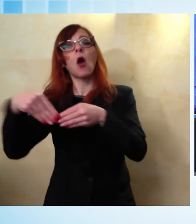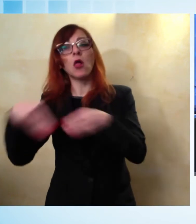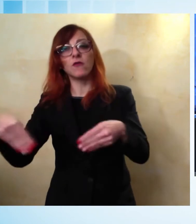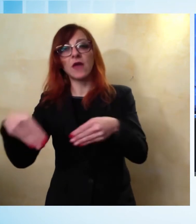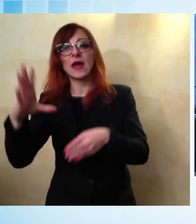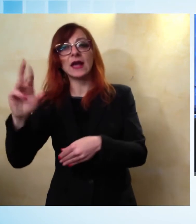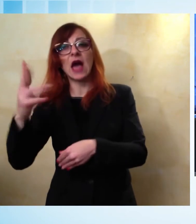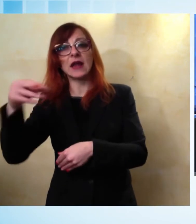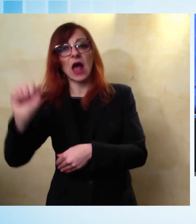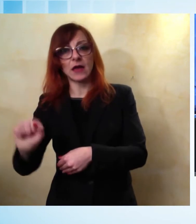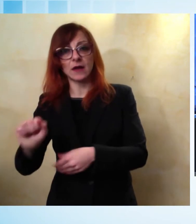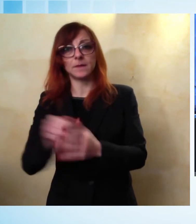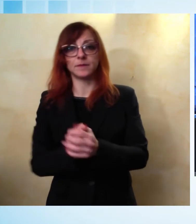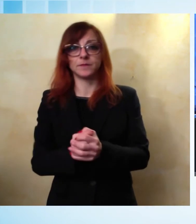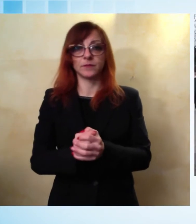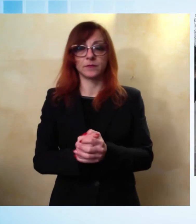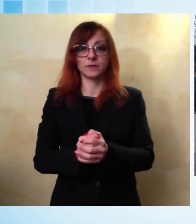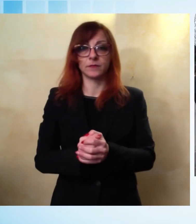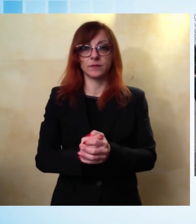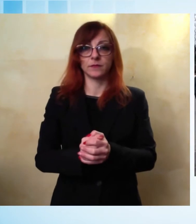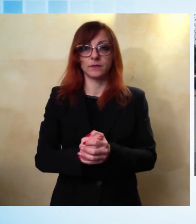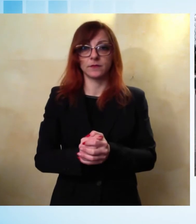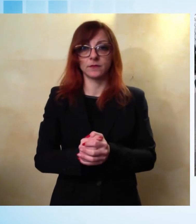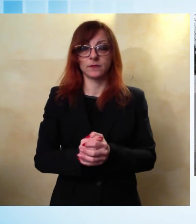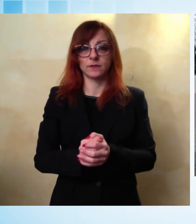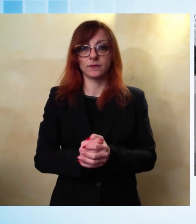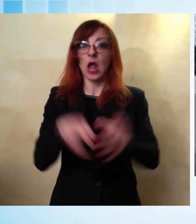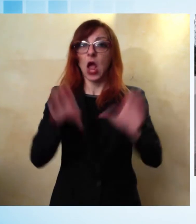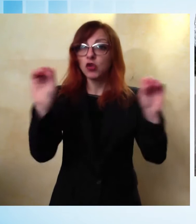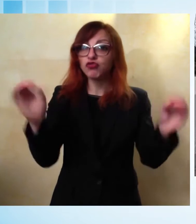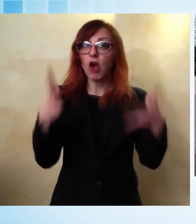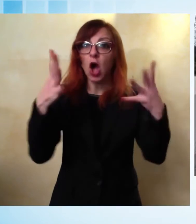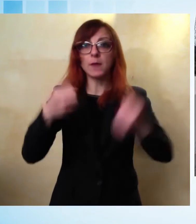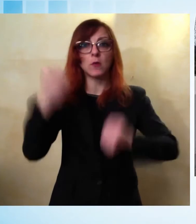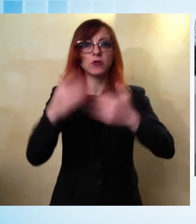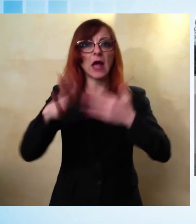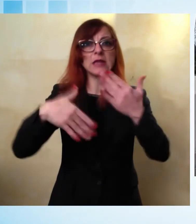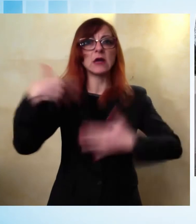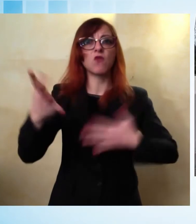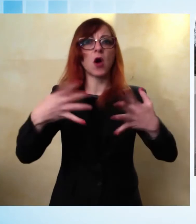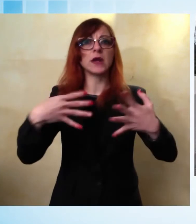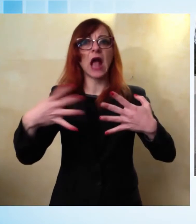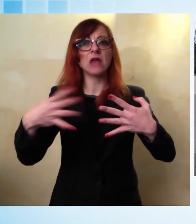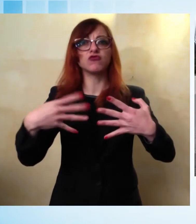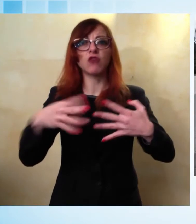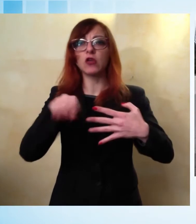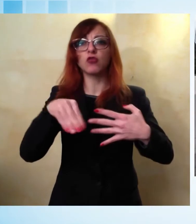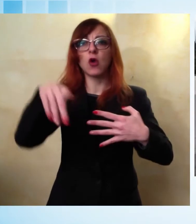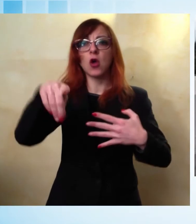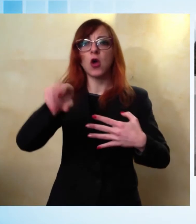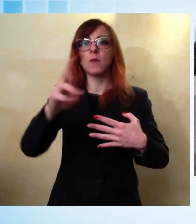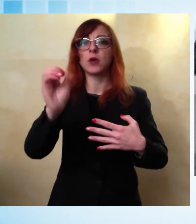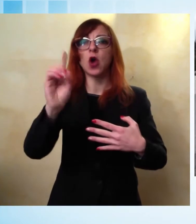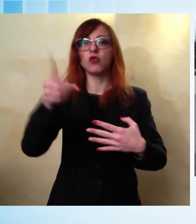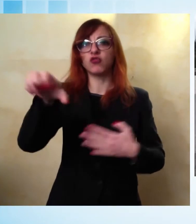con tanto di presidio ai cancelli. Sciopero con presidio ai cancelli, compreso il cambio turno, alla Progest, l'ex ondulati